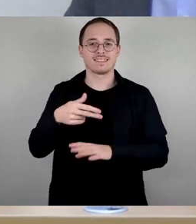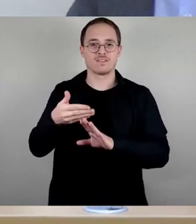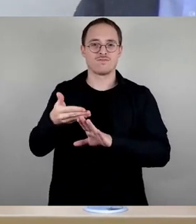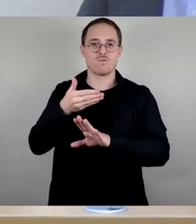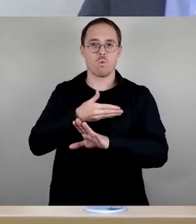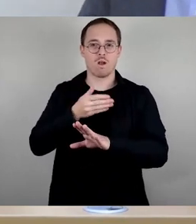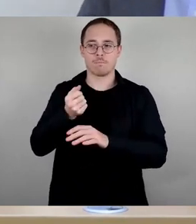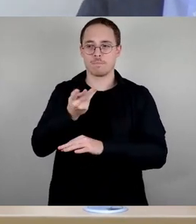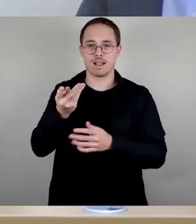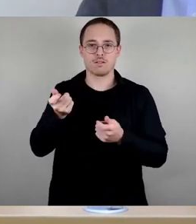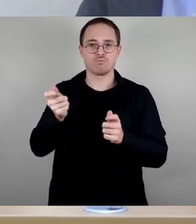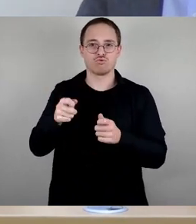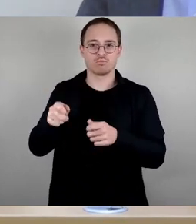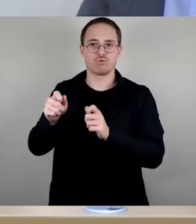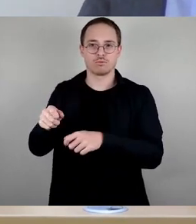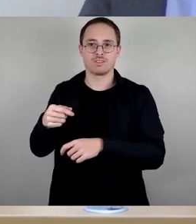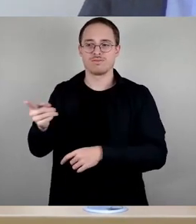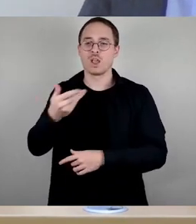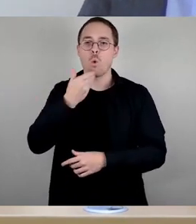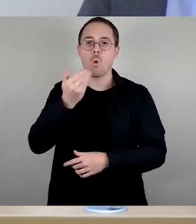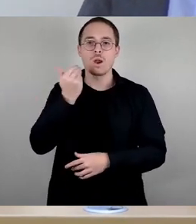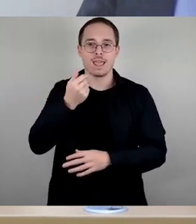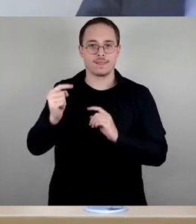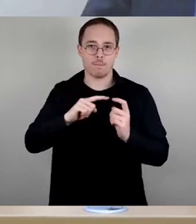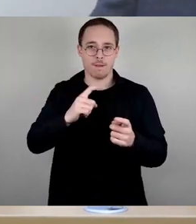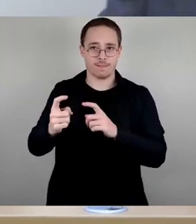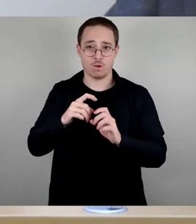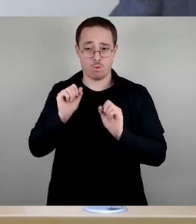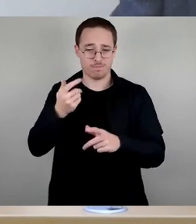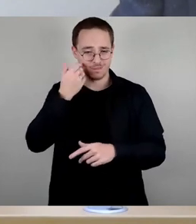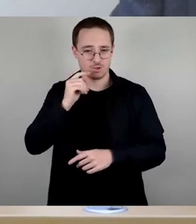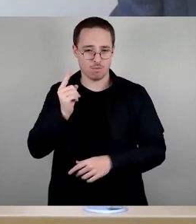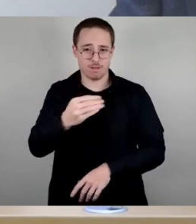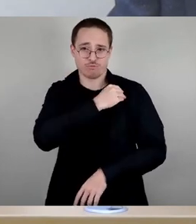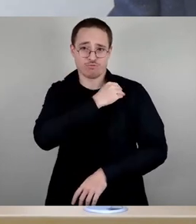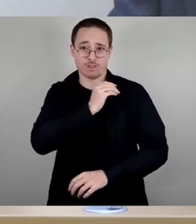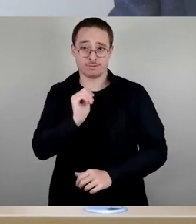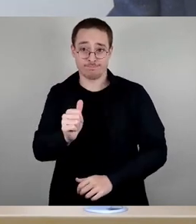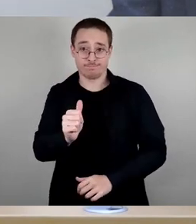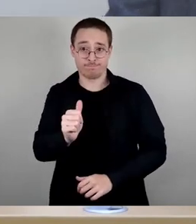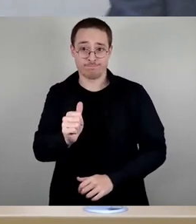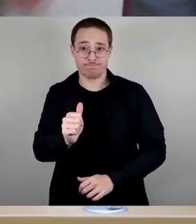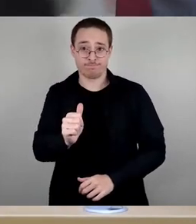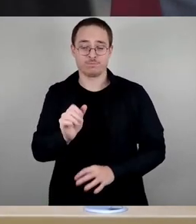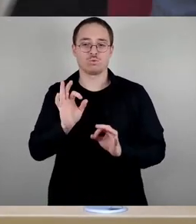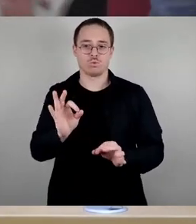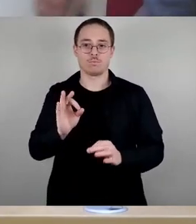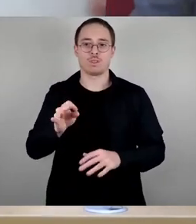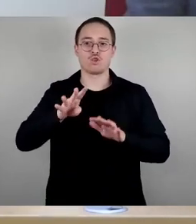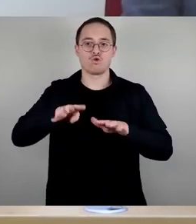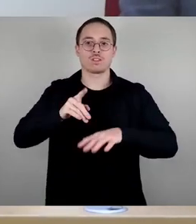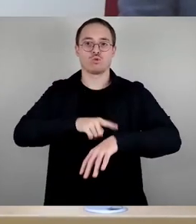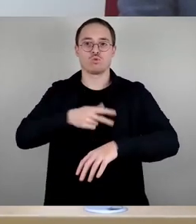können, ohne Debatte. Ja, dass Sie mir dort noch mal Bescheid sagen. Okay, dann würden wir dann 19 30 weitermachen. Vielen